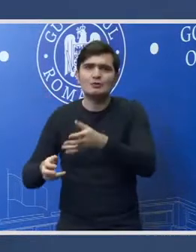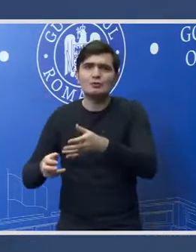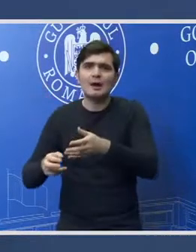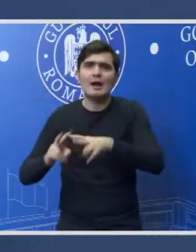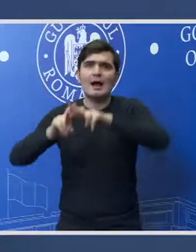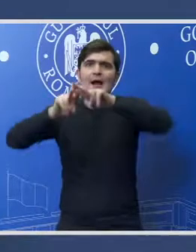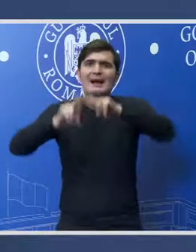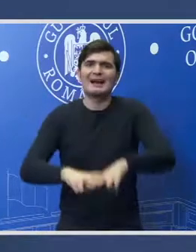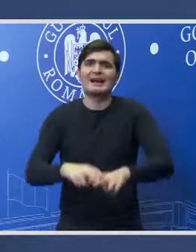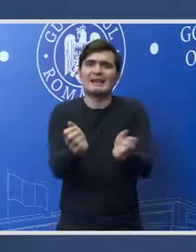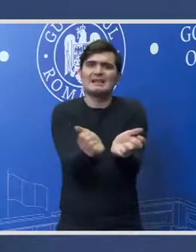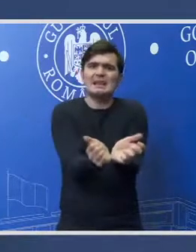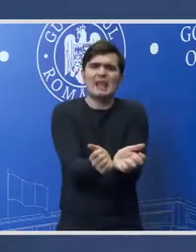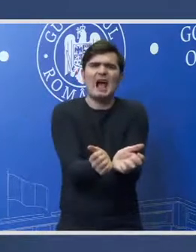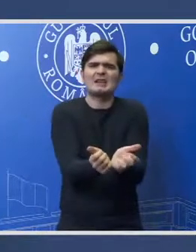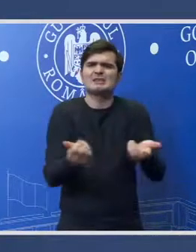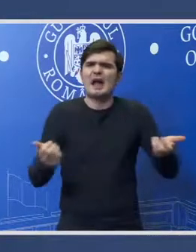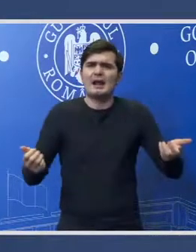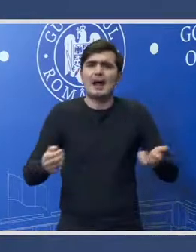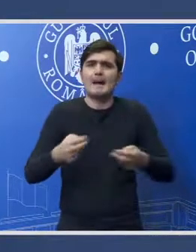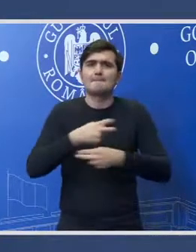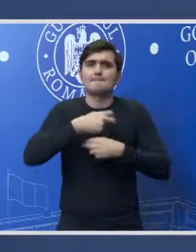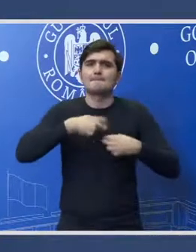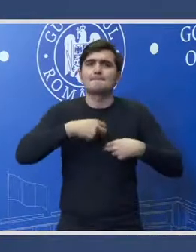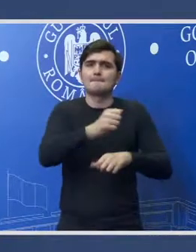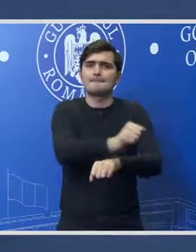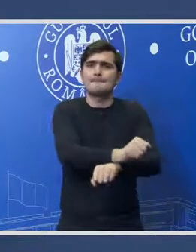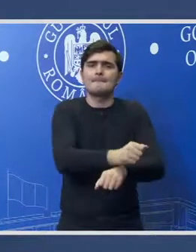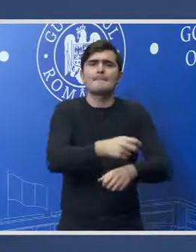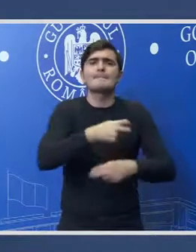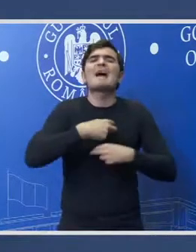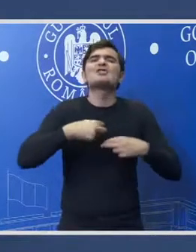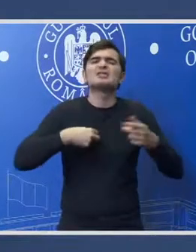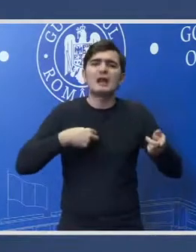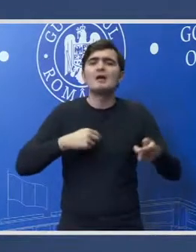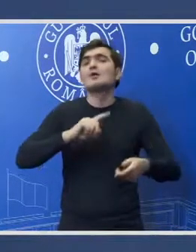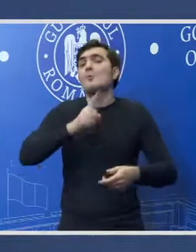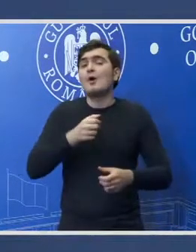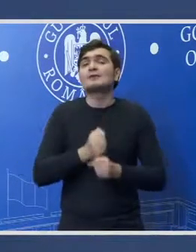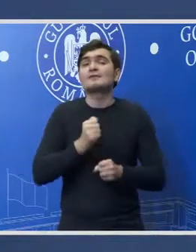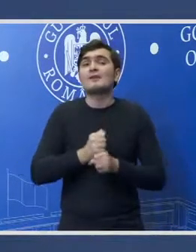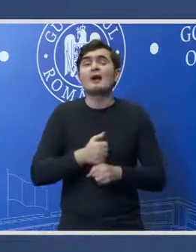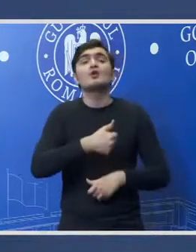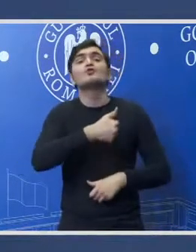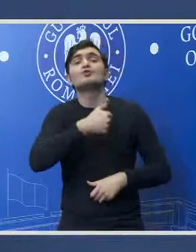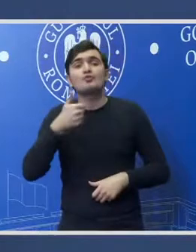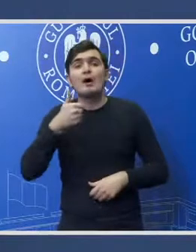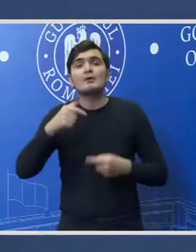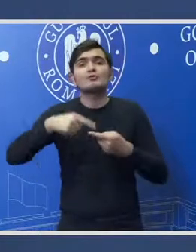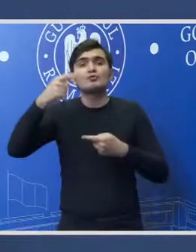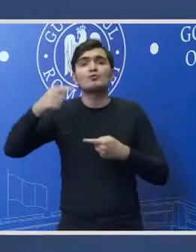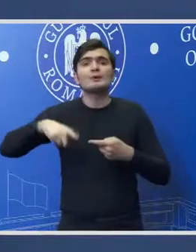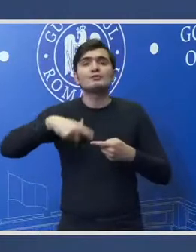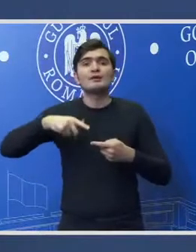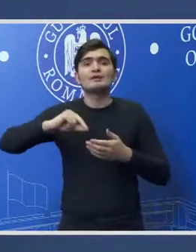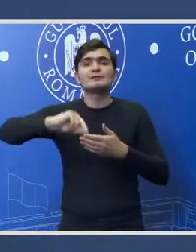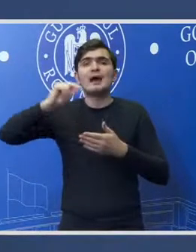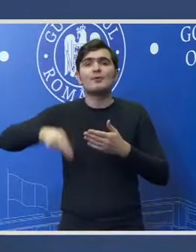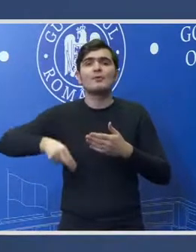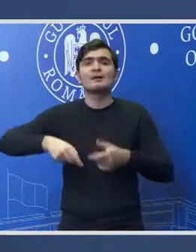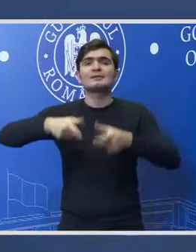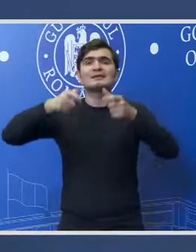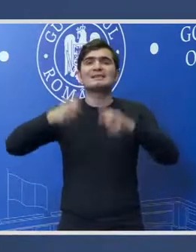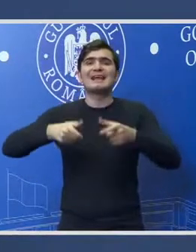reținerea arestarea magistraților pot avea loc doar cu încuvințarea secțiilor